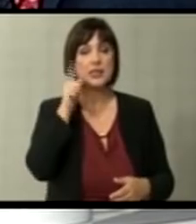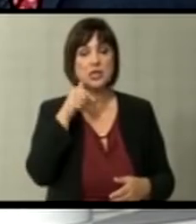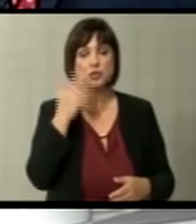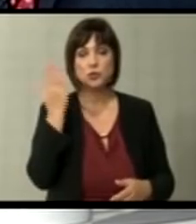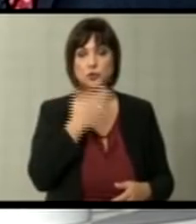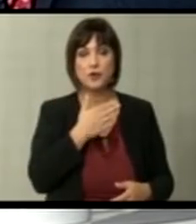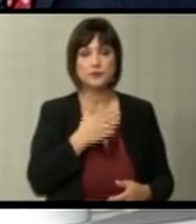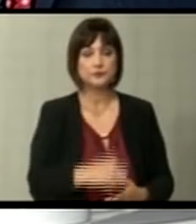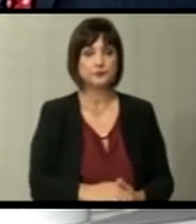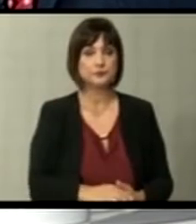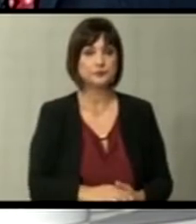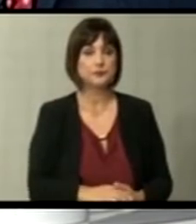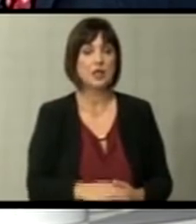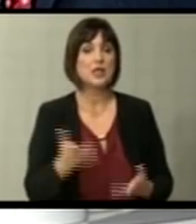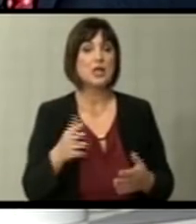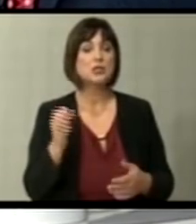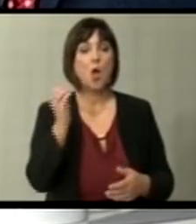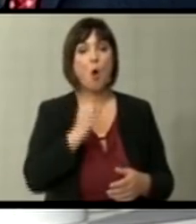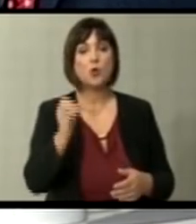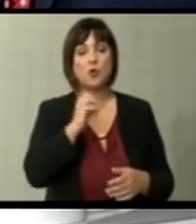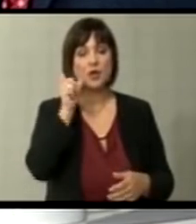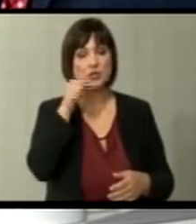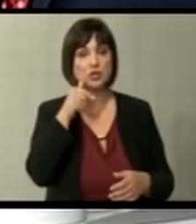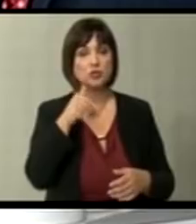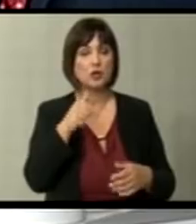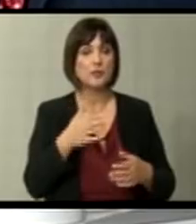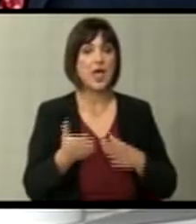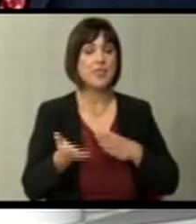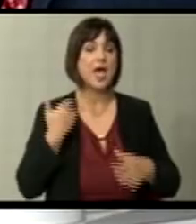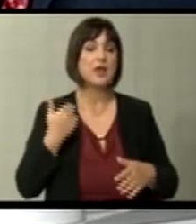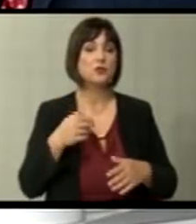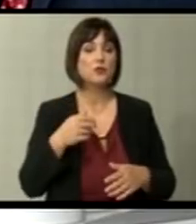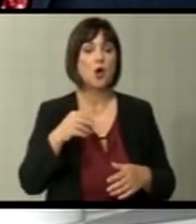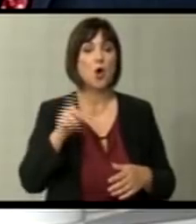стварливо во октомври во октомври да издржи